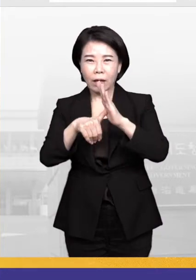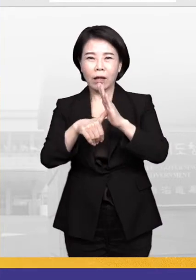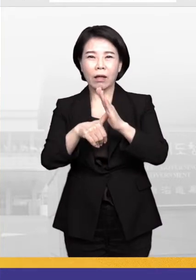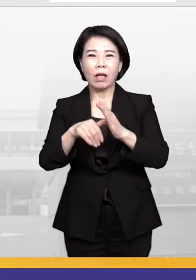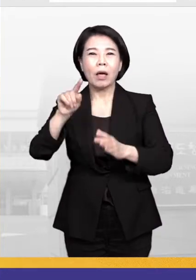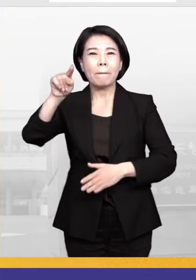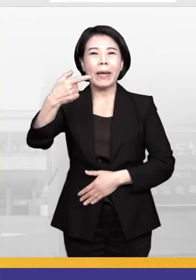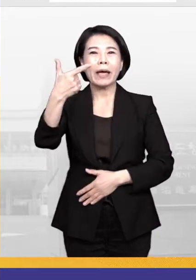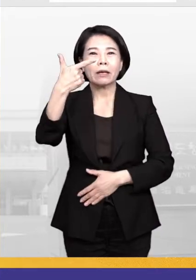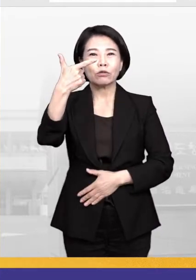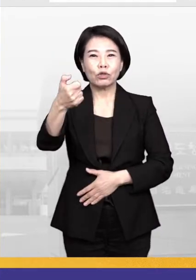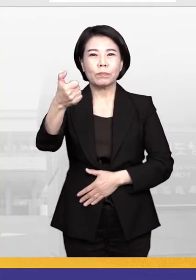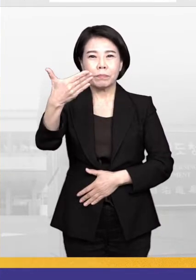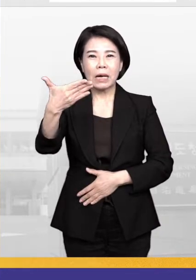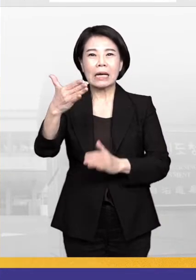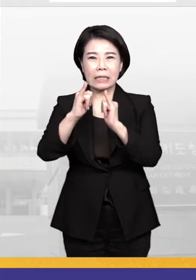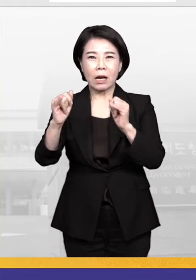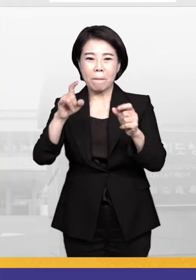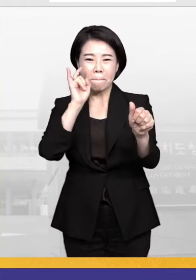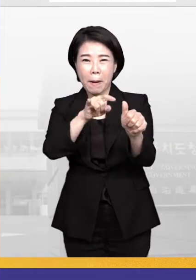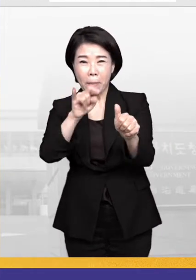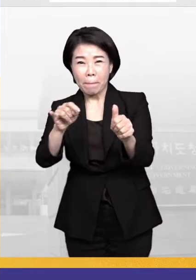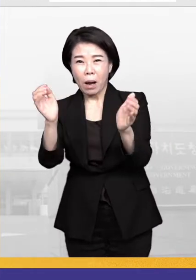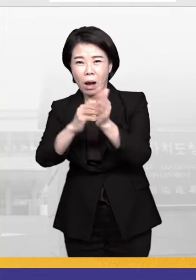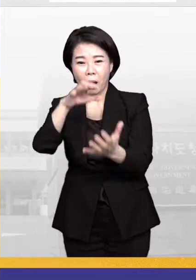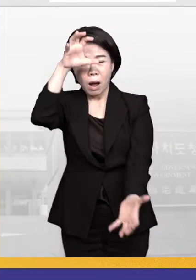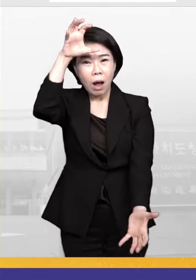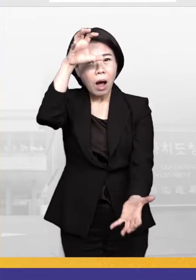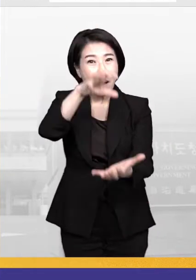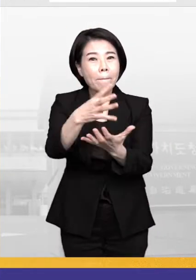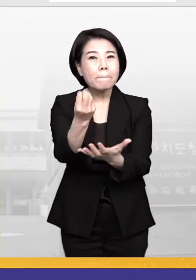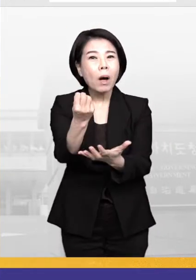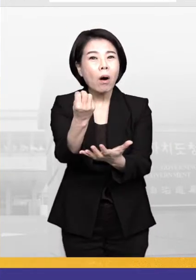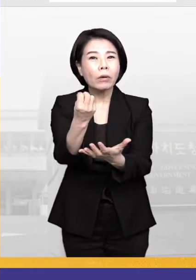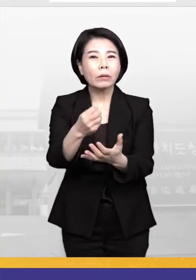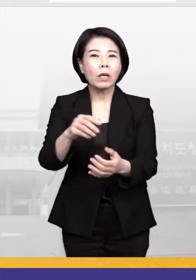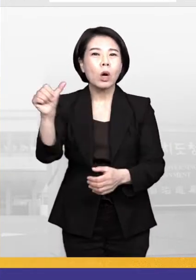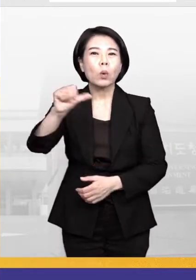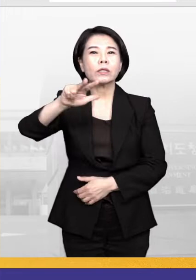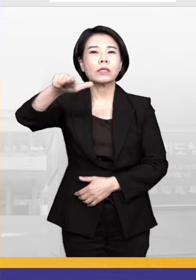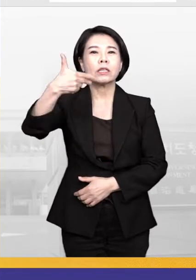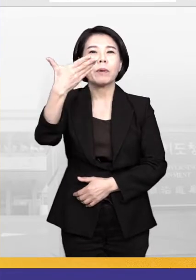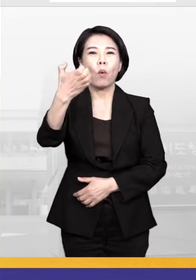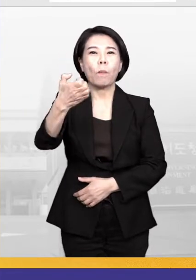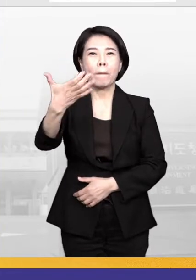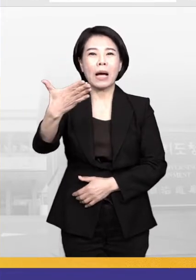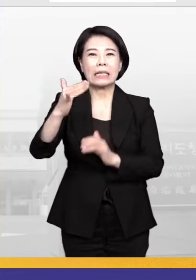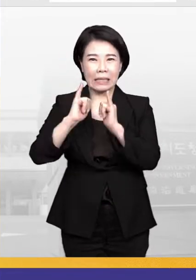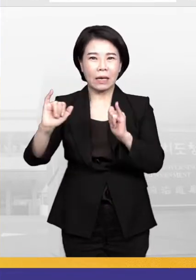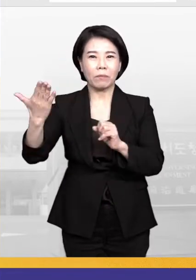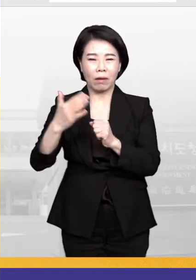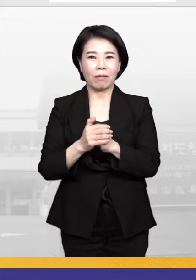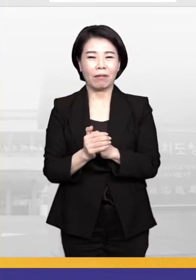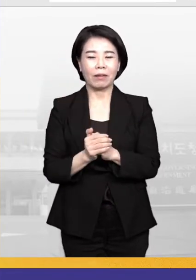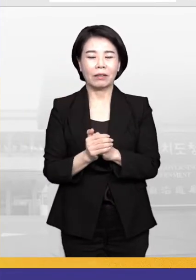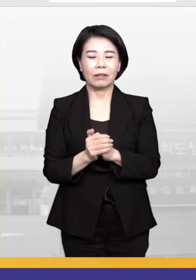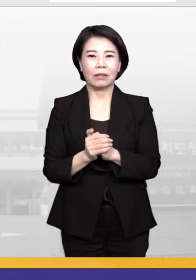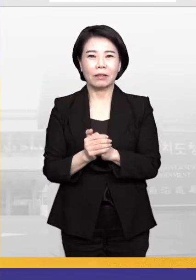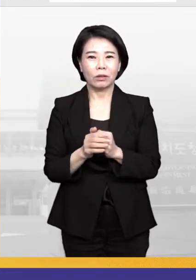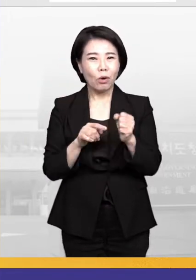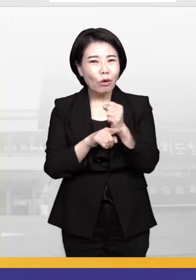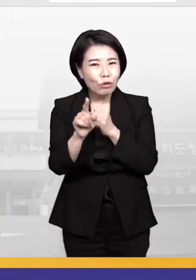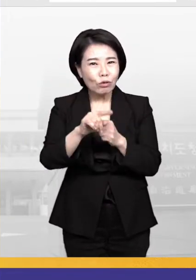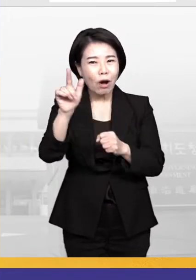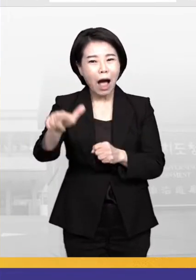169명이 확진돼 제주도 누적 확진자 수는 총 5,799명에 달했는데요. 이는